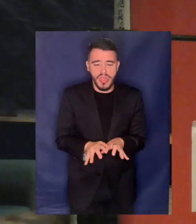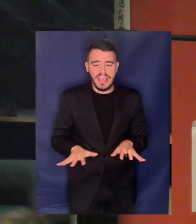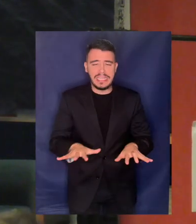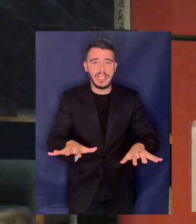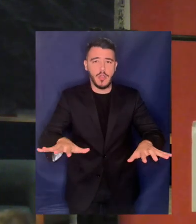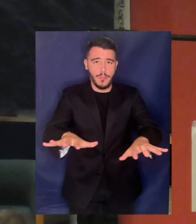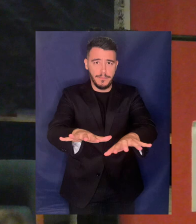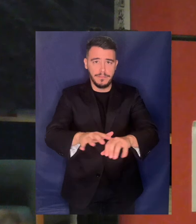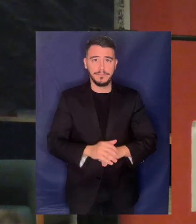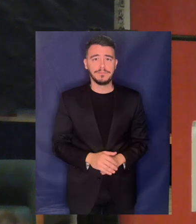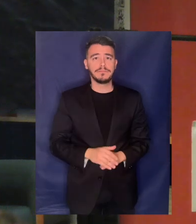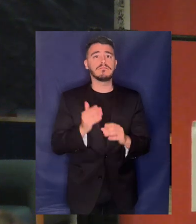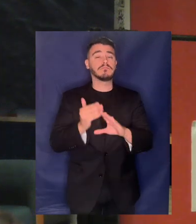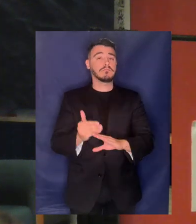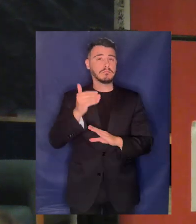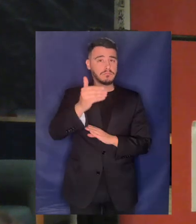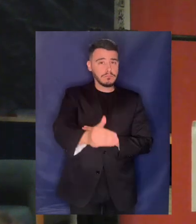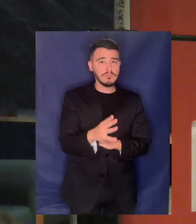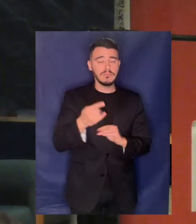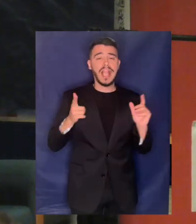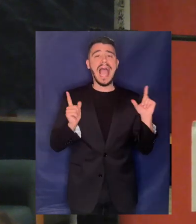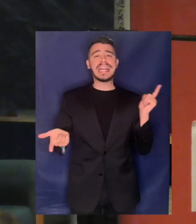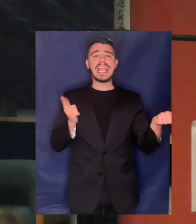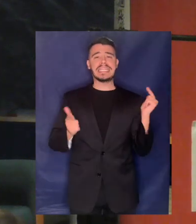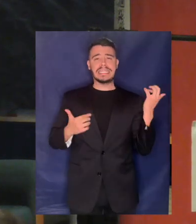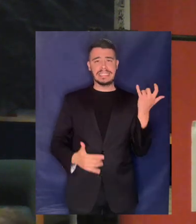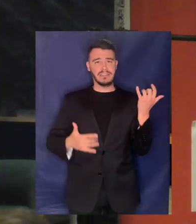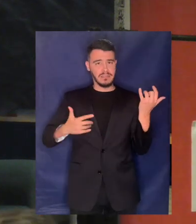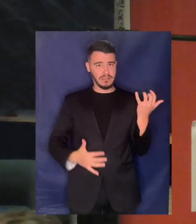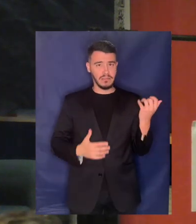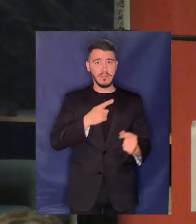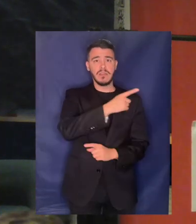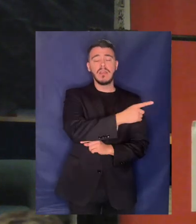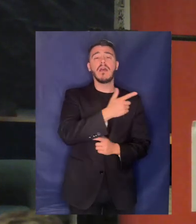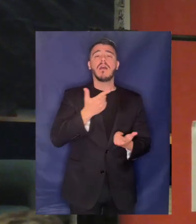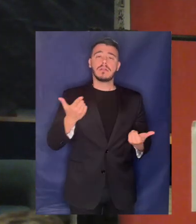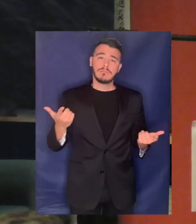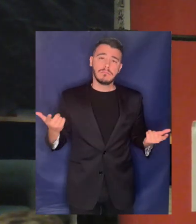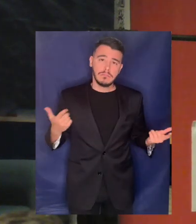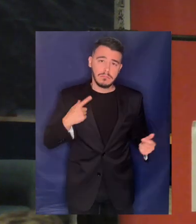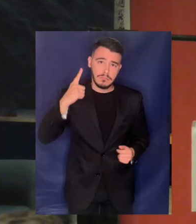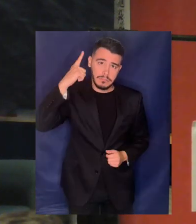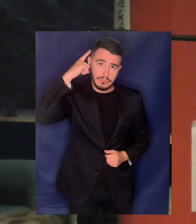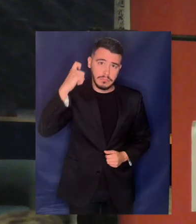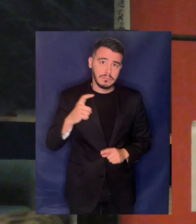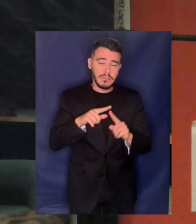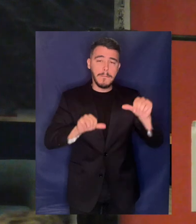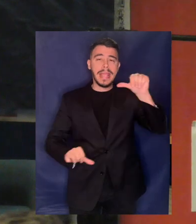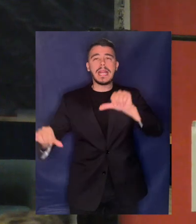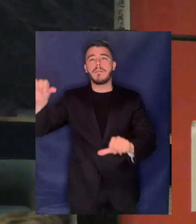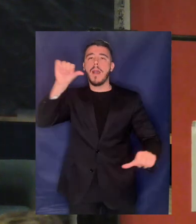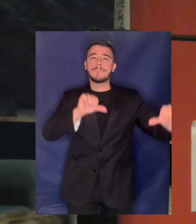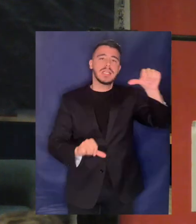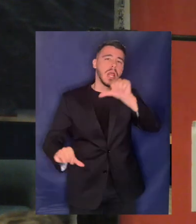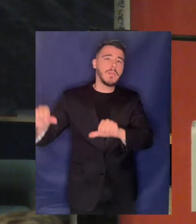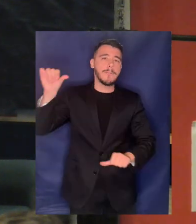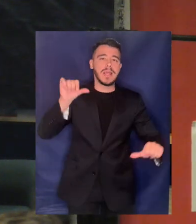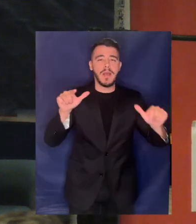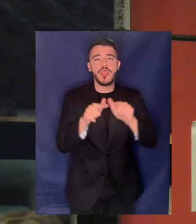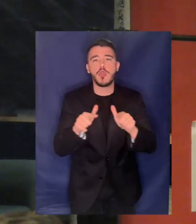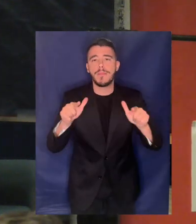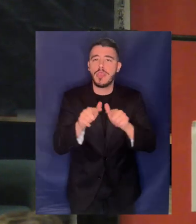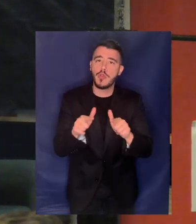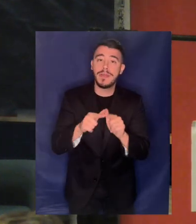και πάμε και στον μπορεί νοσάερες εκεί όπου γίνονται όλα αυτά τα νεοφιλελεύθερα πειράματα η διαδικασία ιδιωτικοποίησης